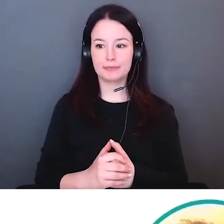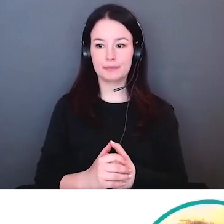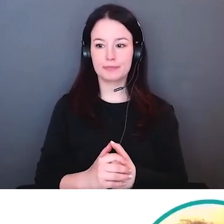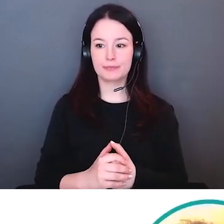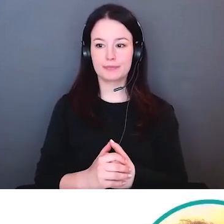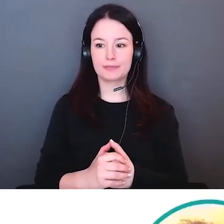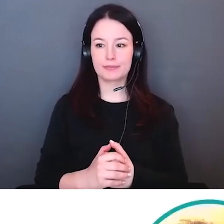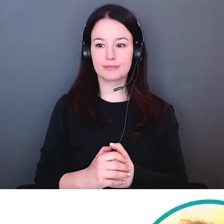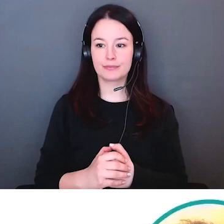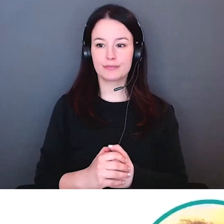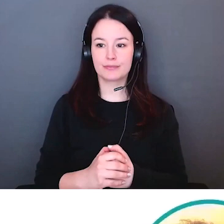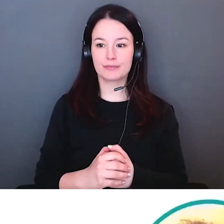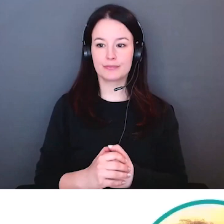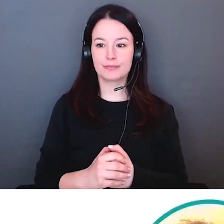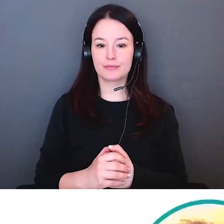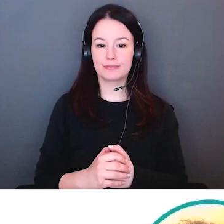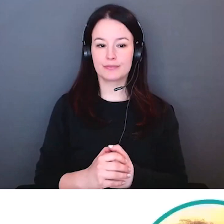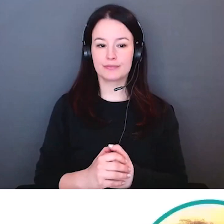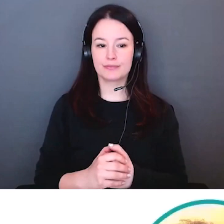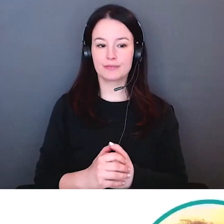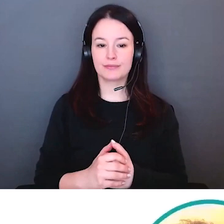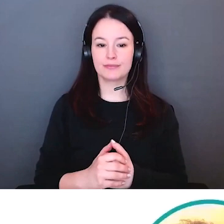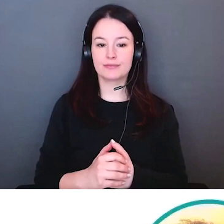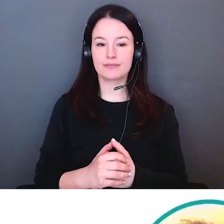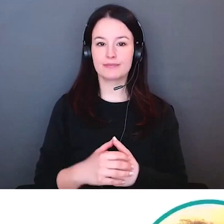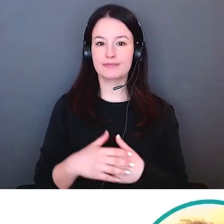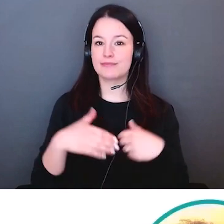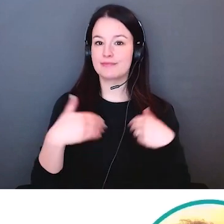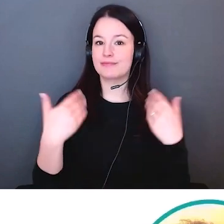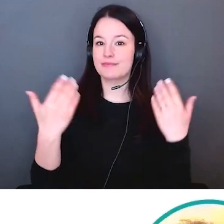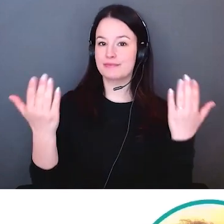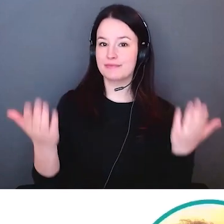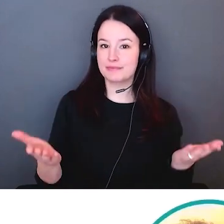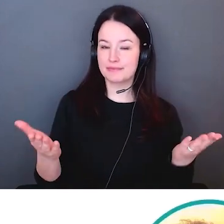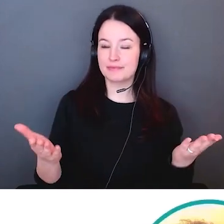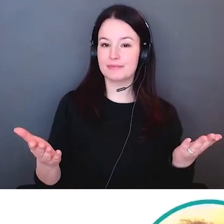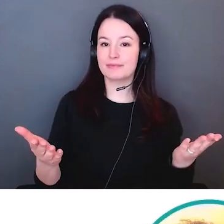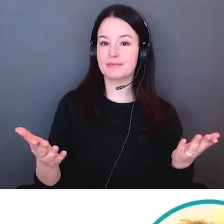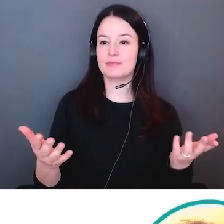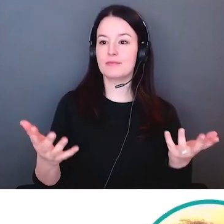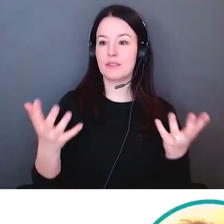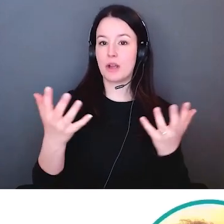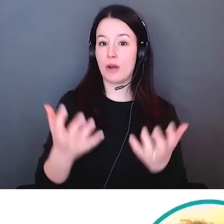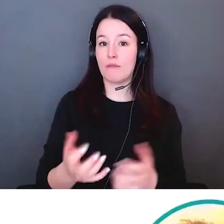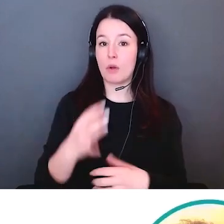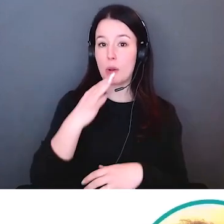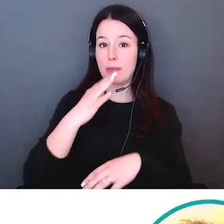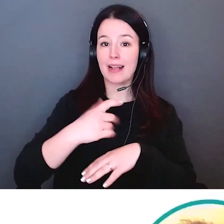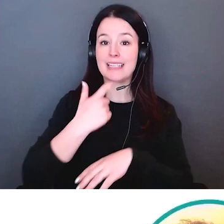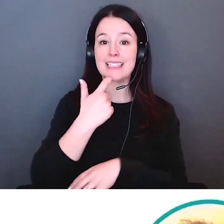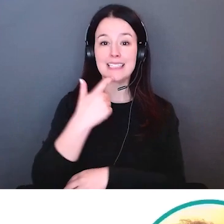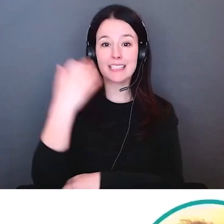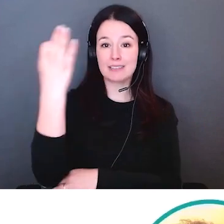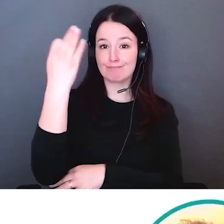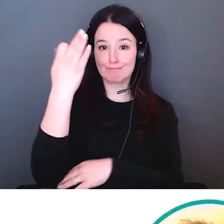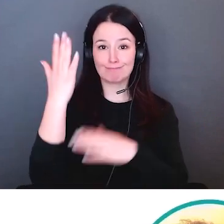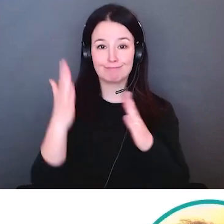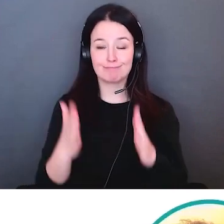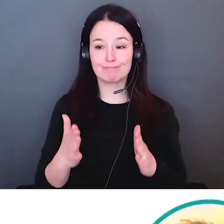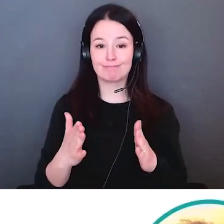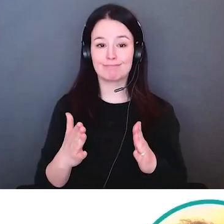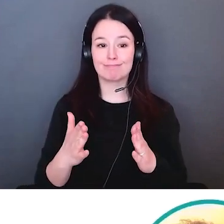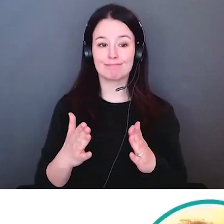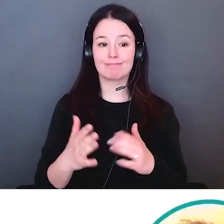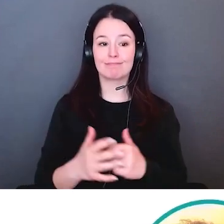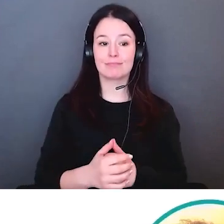réflexion, l'adaptation, etc. Nous sommes vraiment dédiés à ce processus d'apprentissage